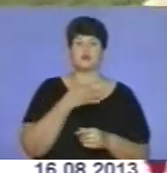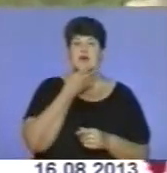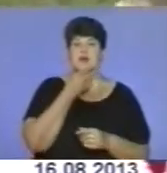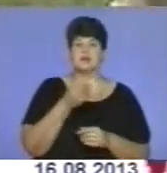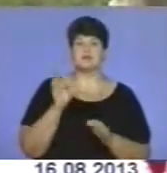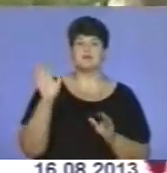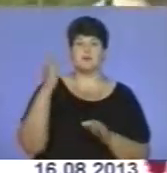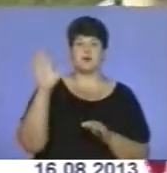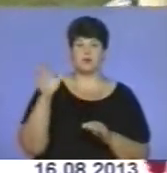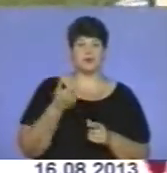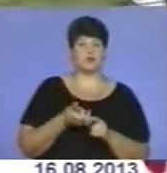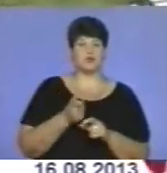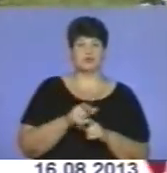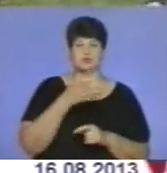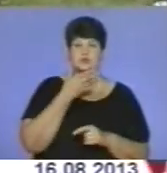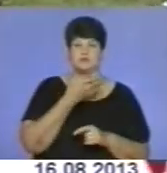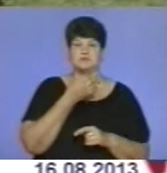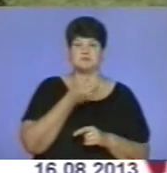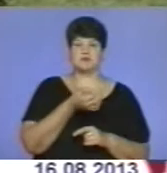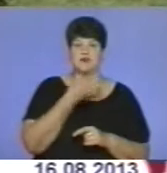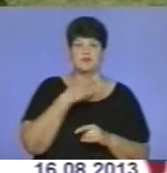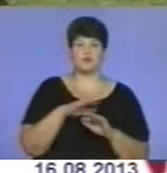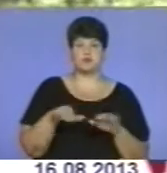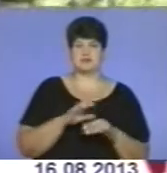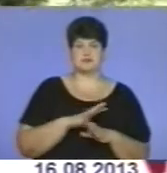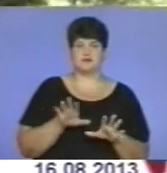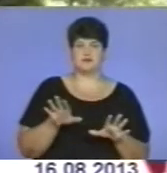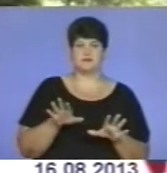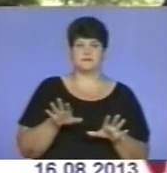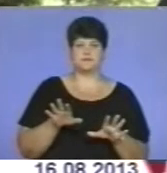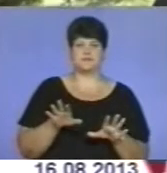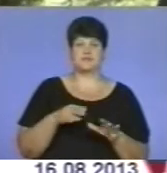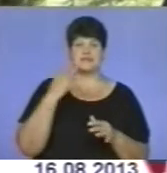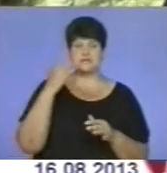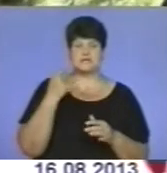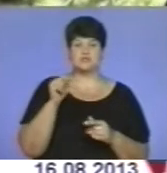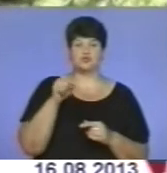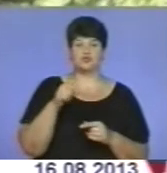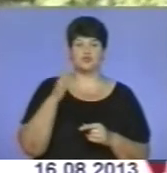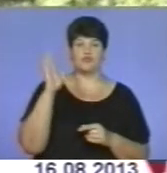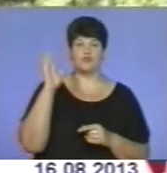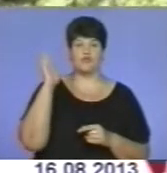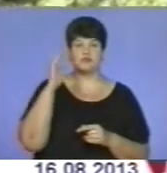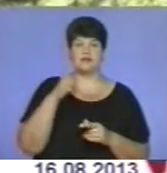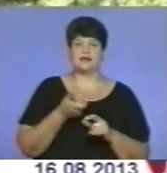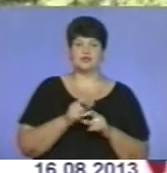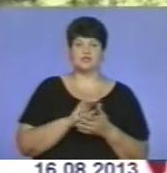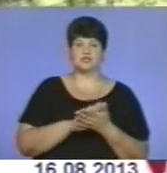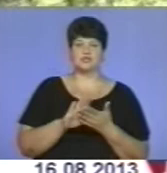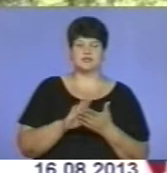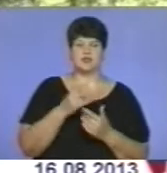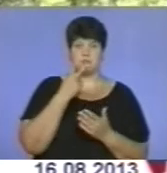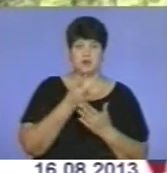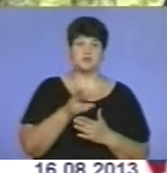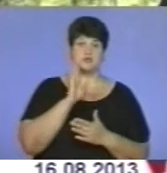погуляти, дуже подобається, але купатися не було такого життя. Здається, що тут вода не дуже чиста, але я бачу зранку,